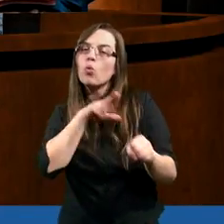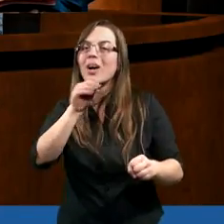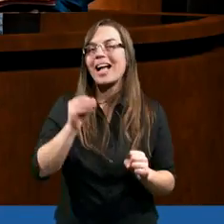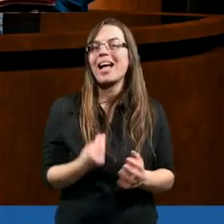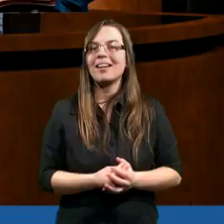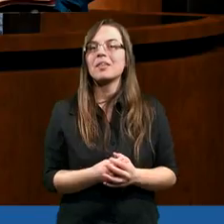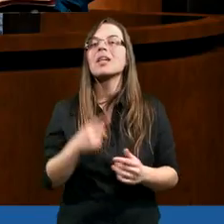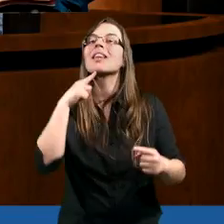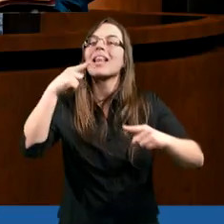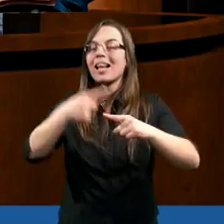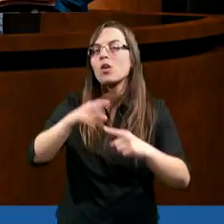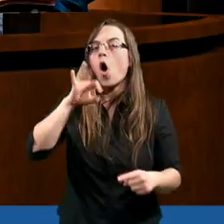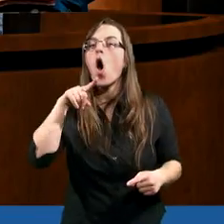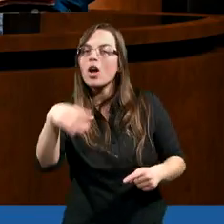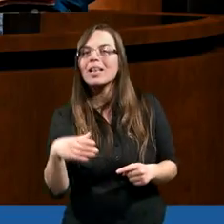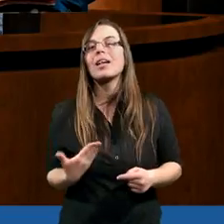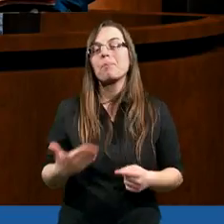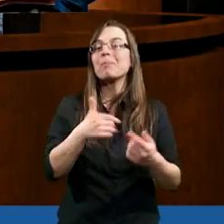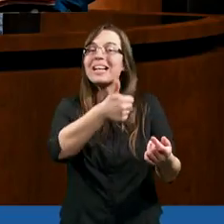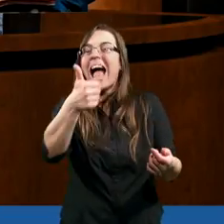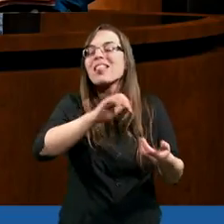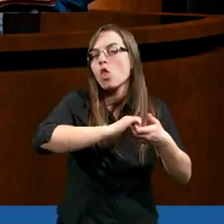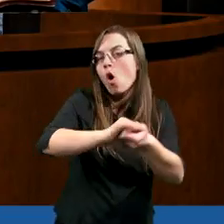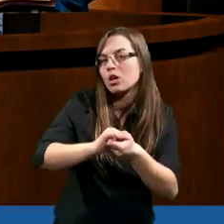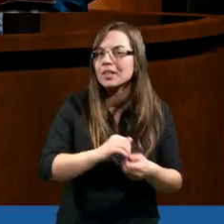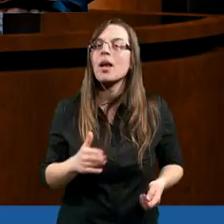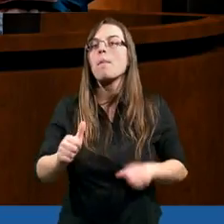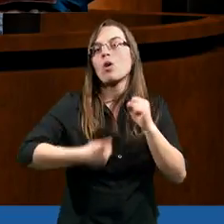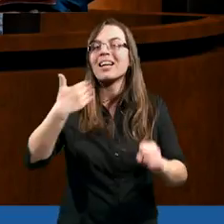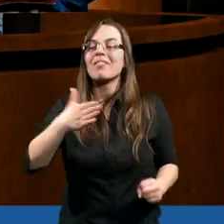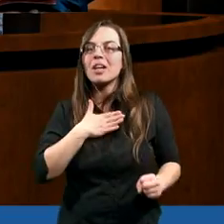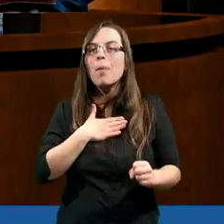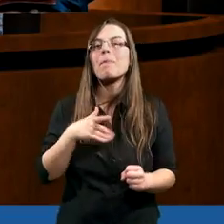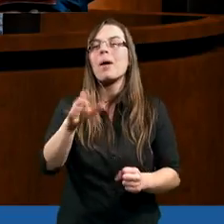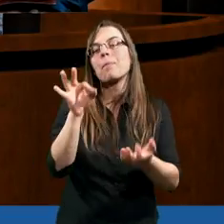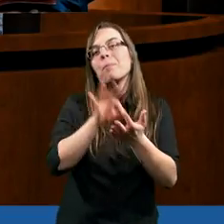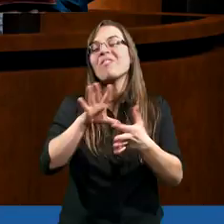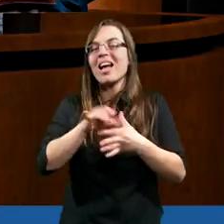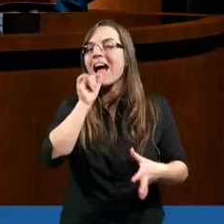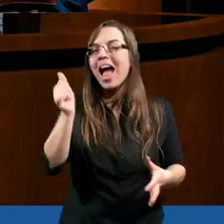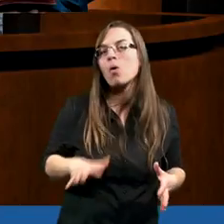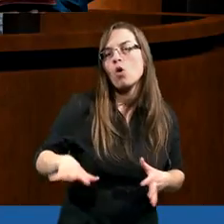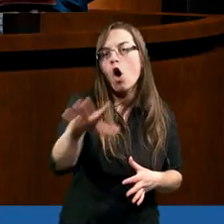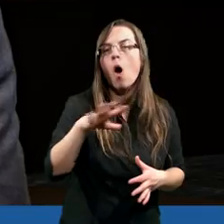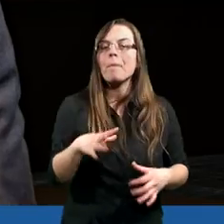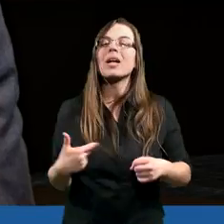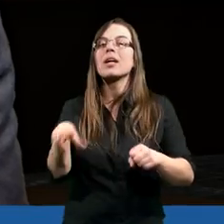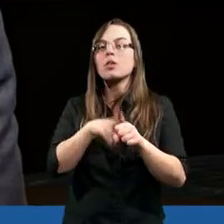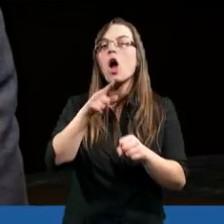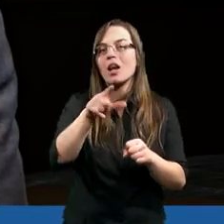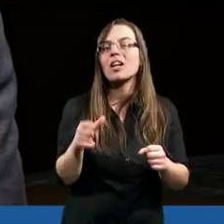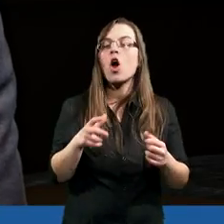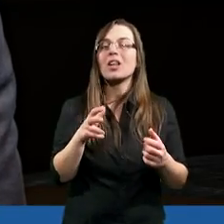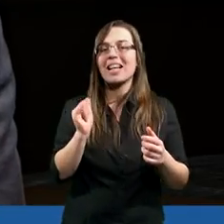które decydują o tej jedności. Ponieważ mamy chociażby w Europie, która